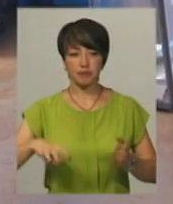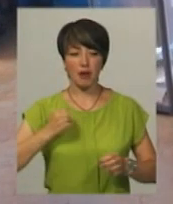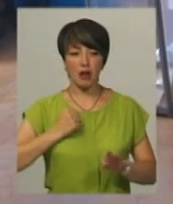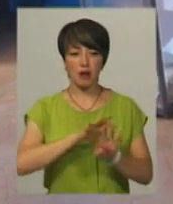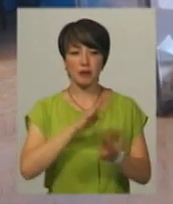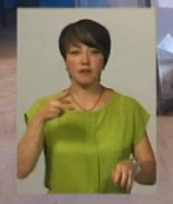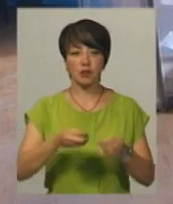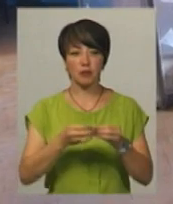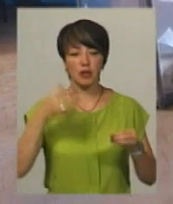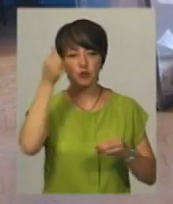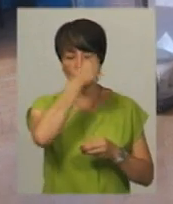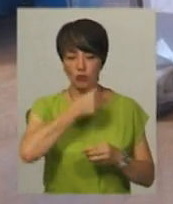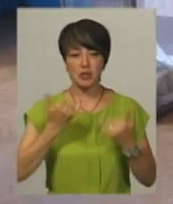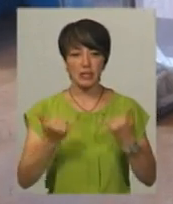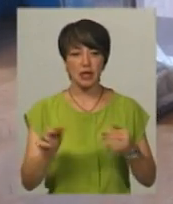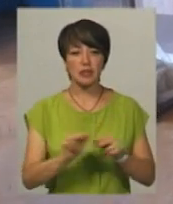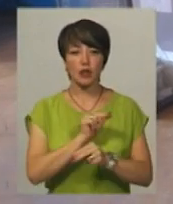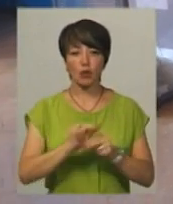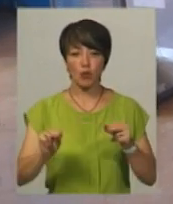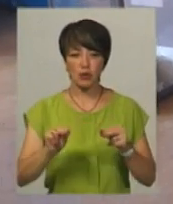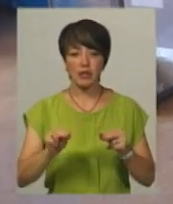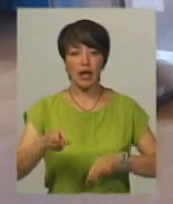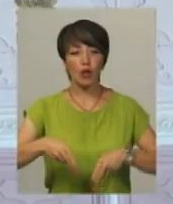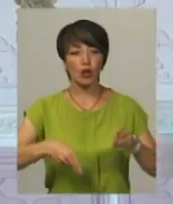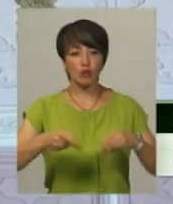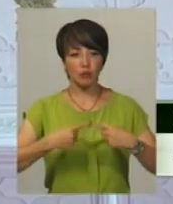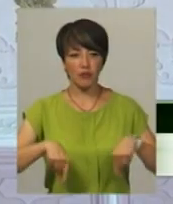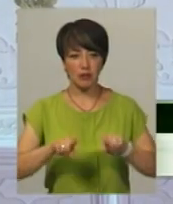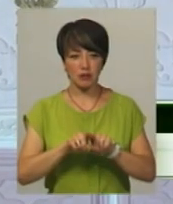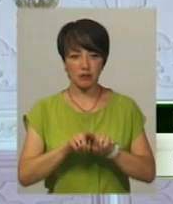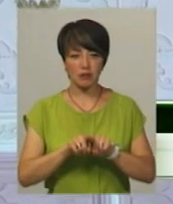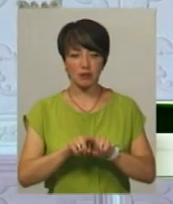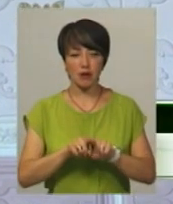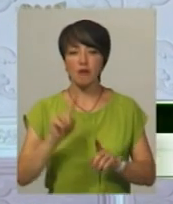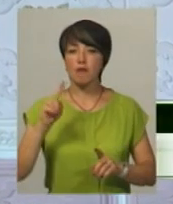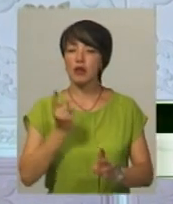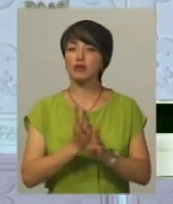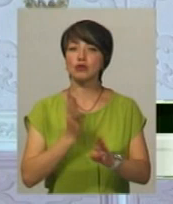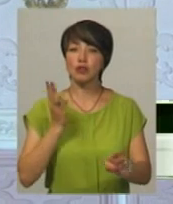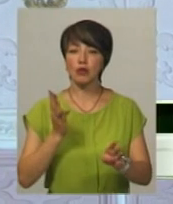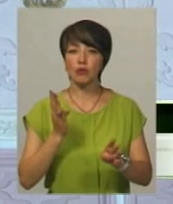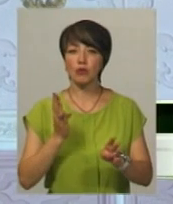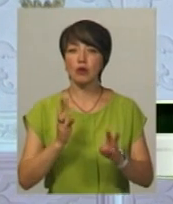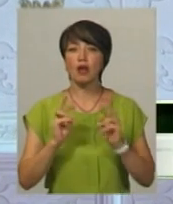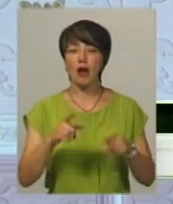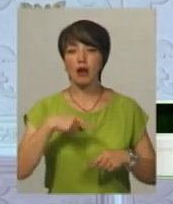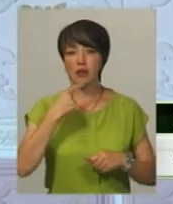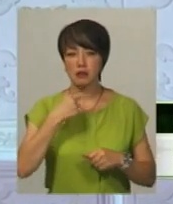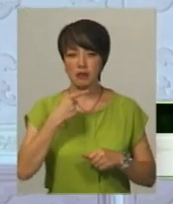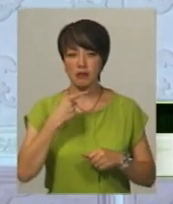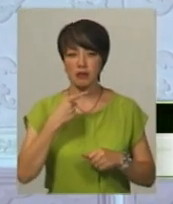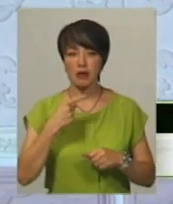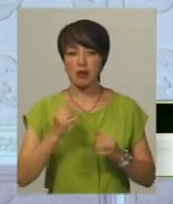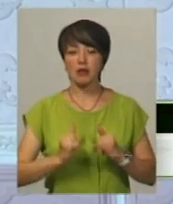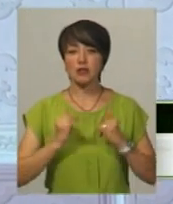2015 році. Зараз лікується у хірургічному відділенні. В першу чергу, як говорив пане